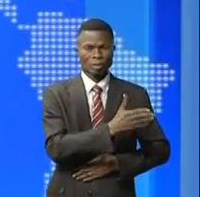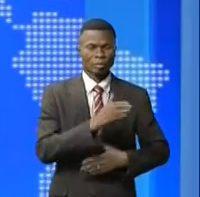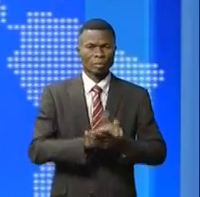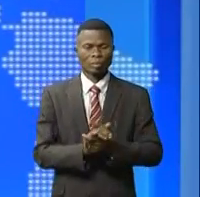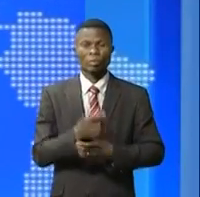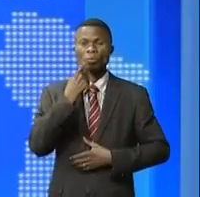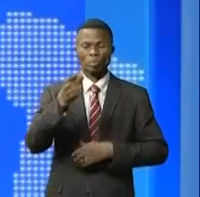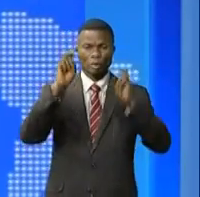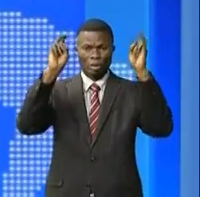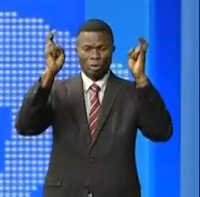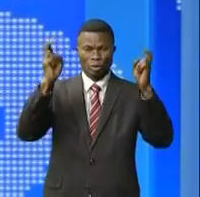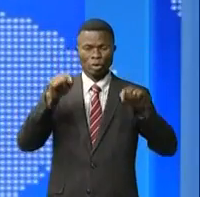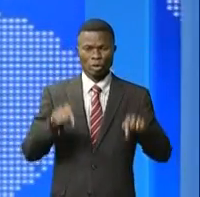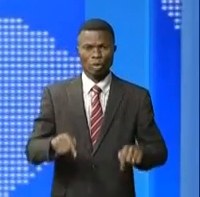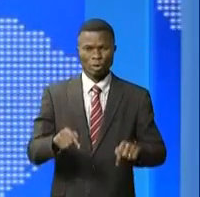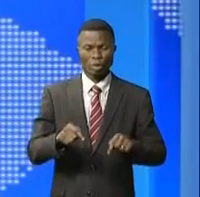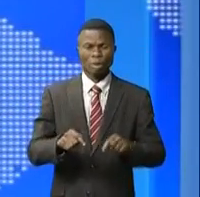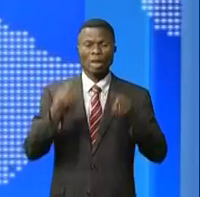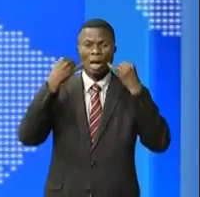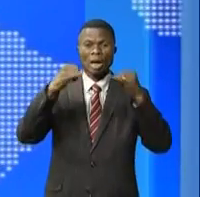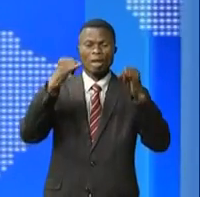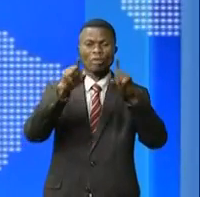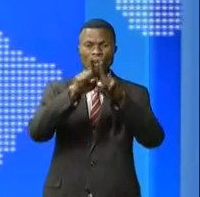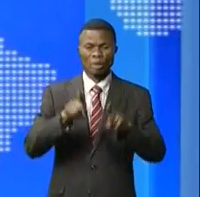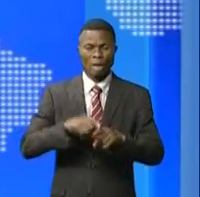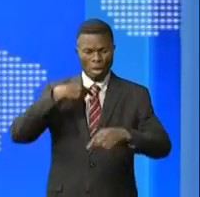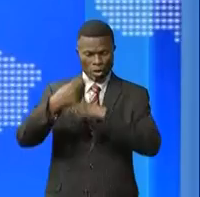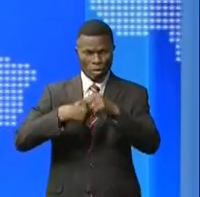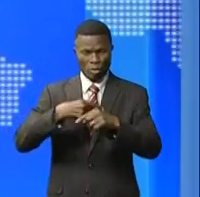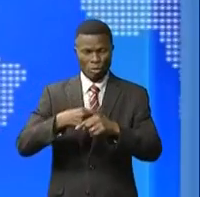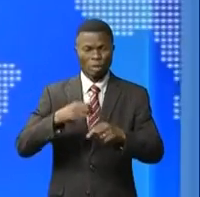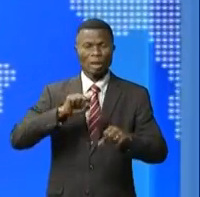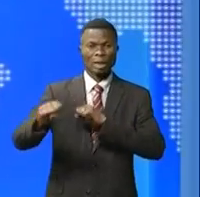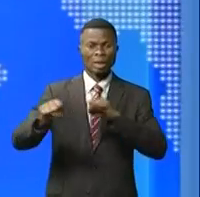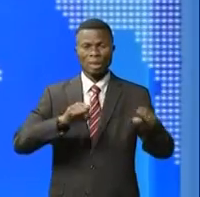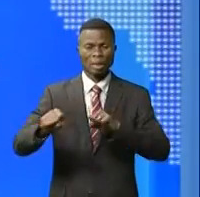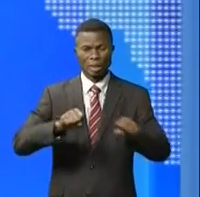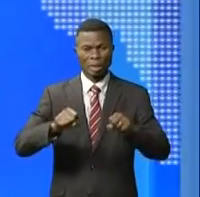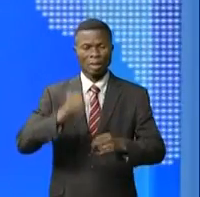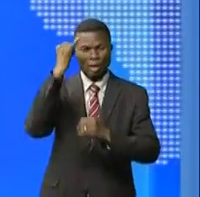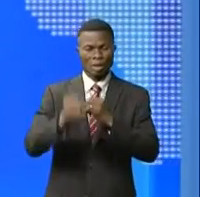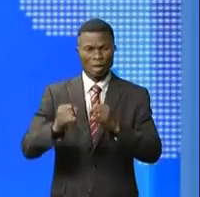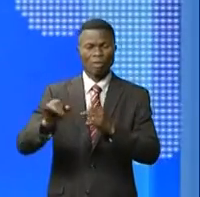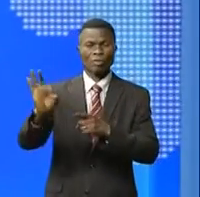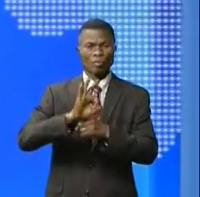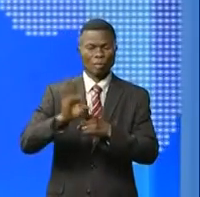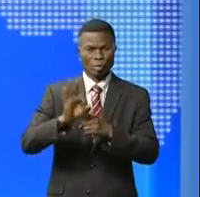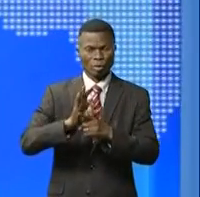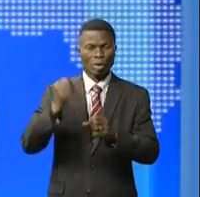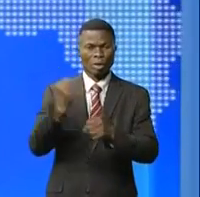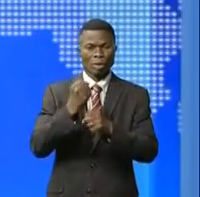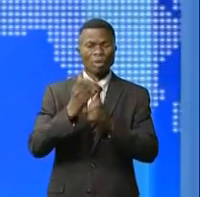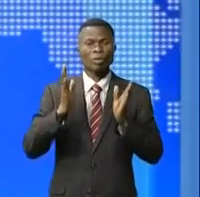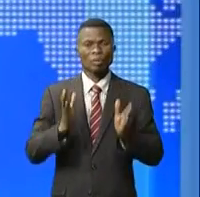je le disais également en titre de ce journal que l'actualité c'est aussi le lancement des épreuves des examens de fin de cycle de formation